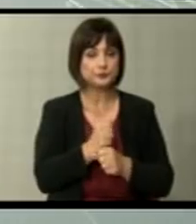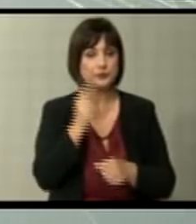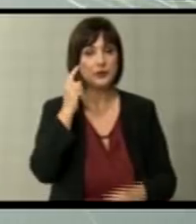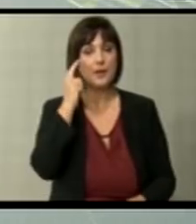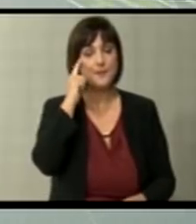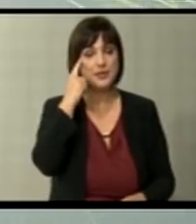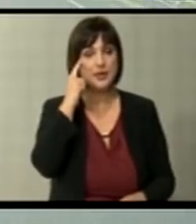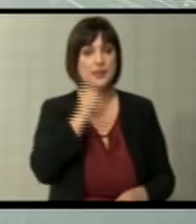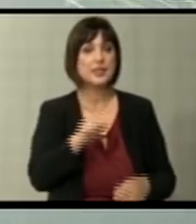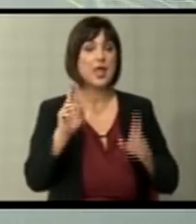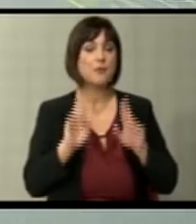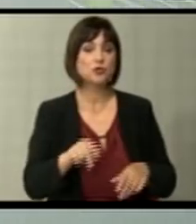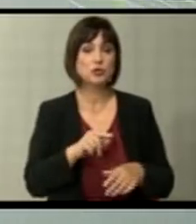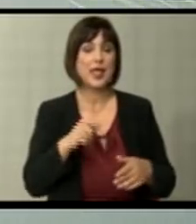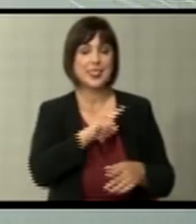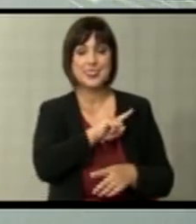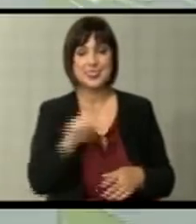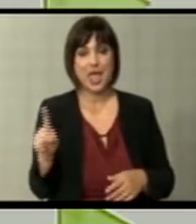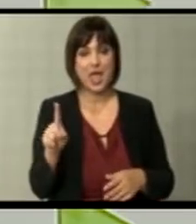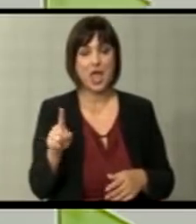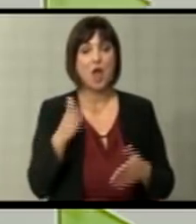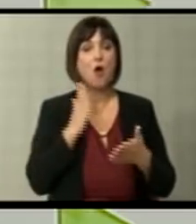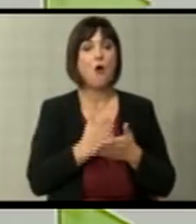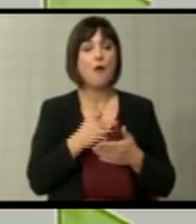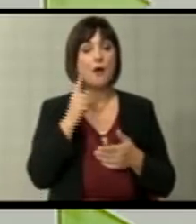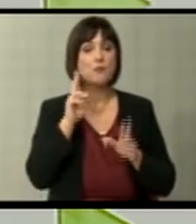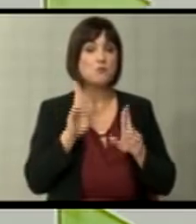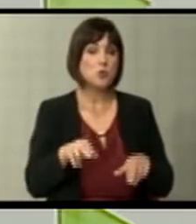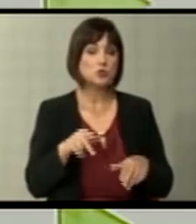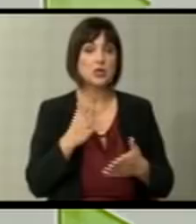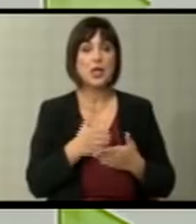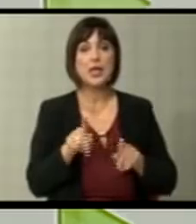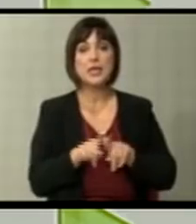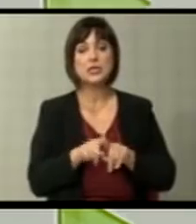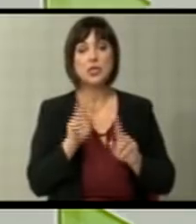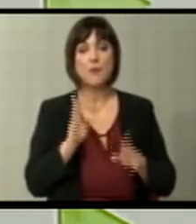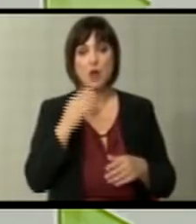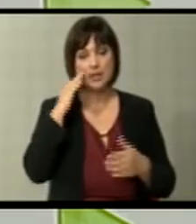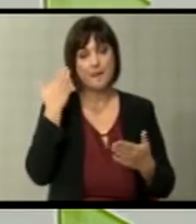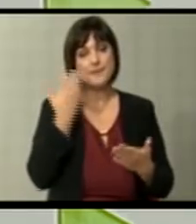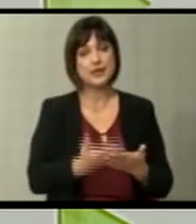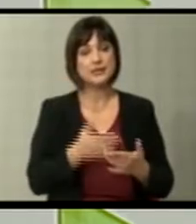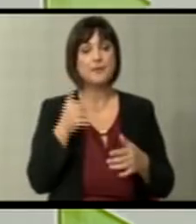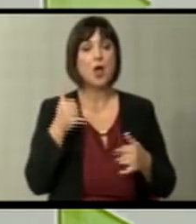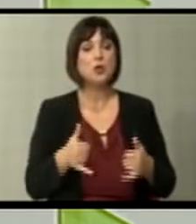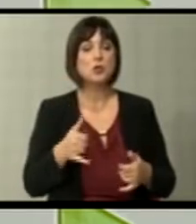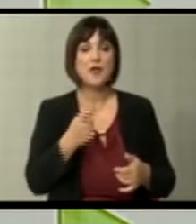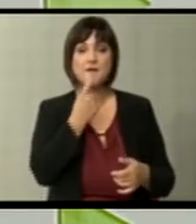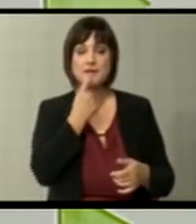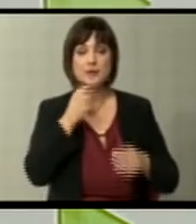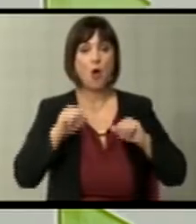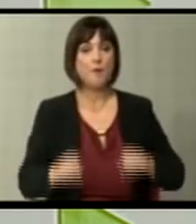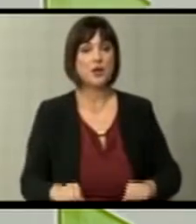не може да биде тоа не. Не, веројатно ќе биде, исто така мора да признаеме дека од денеска финското